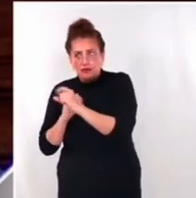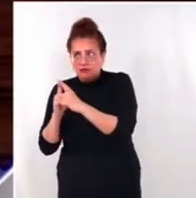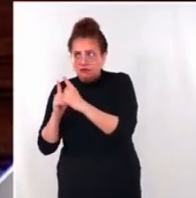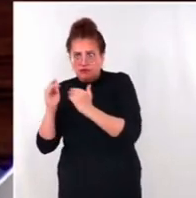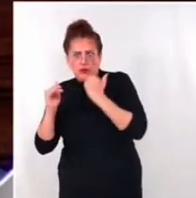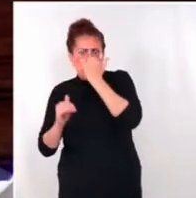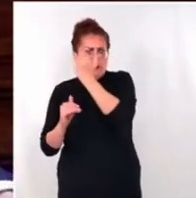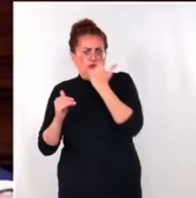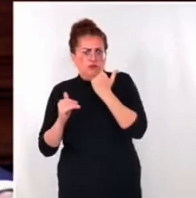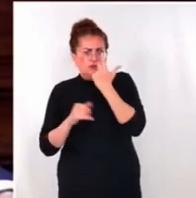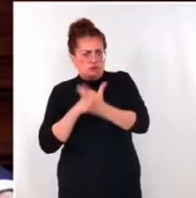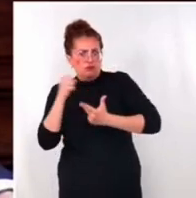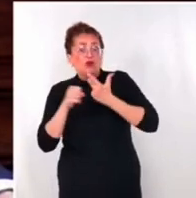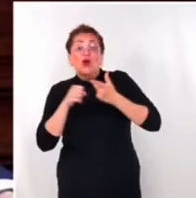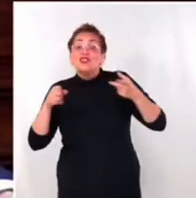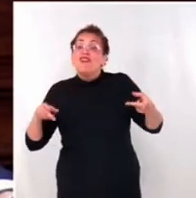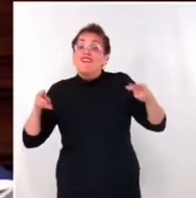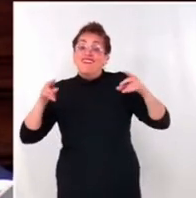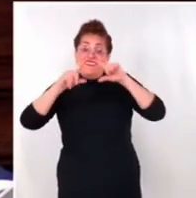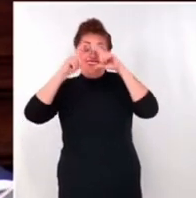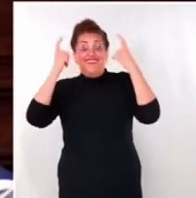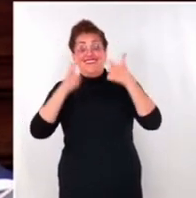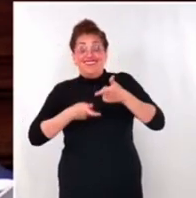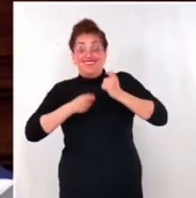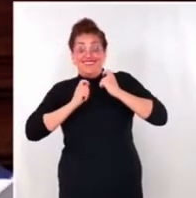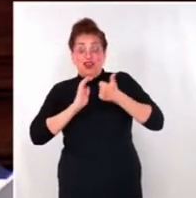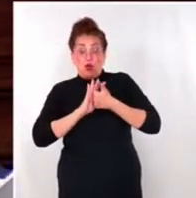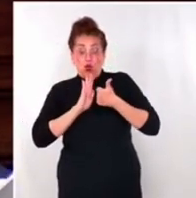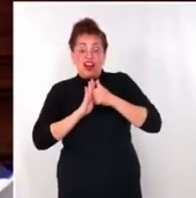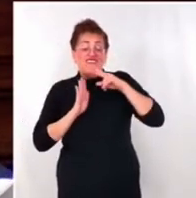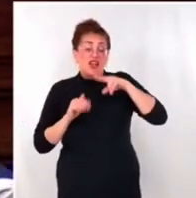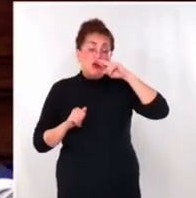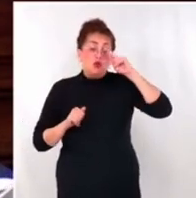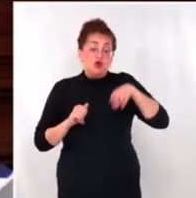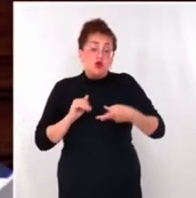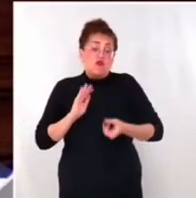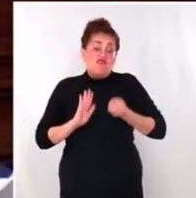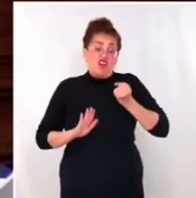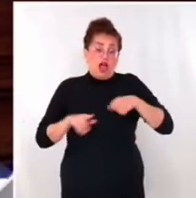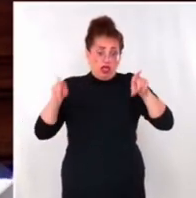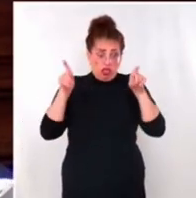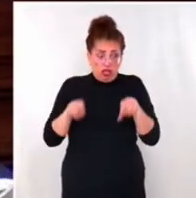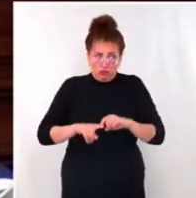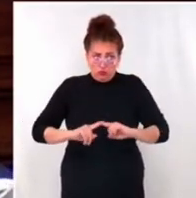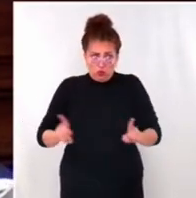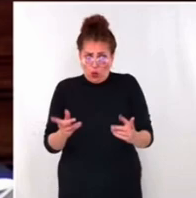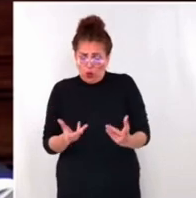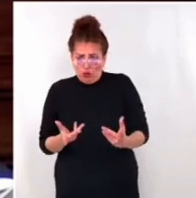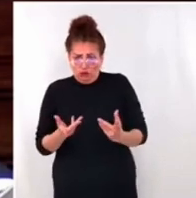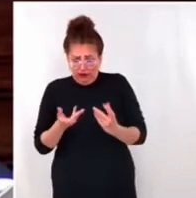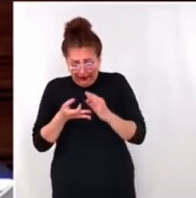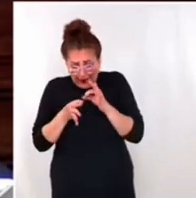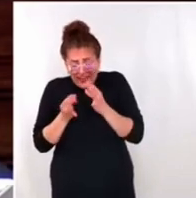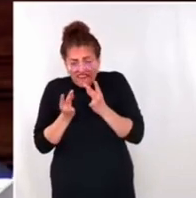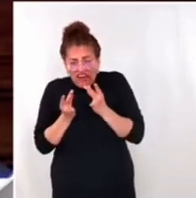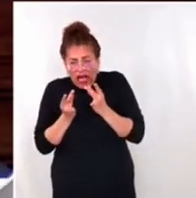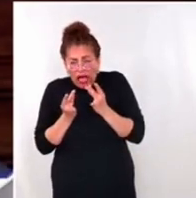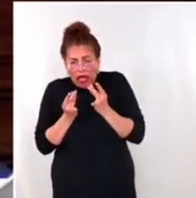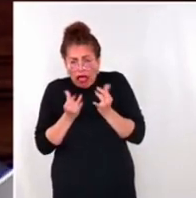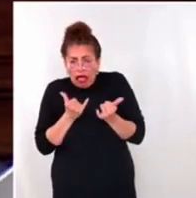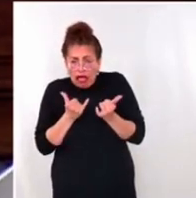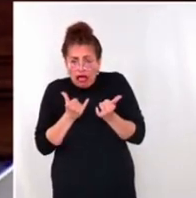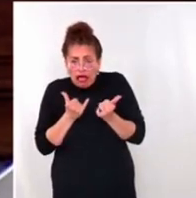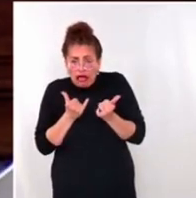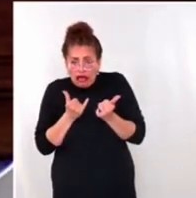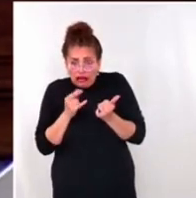'est qu'en trois ans de mandat, vous n'avez pas sensiblement fait diminuer la pollution dans Bordeaux puisque les concentrations de particules fines qui ont diminué jusqu'à